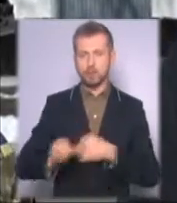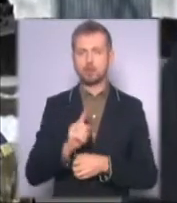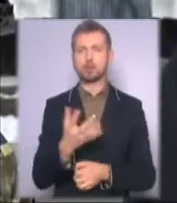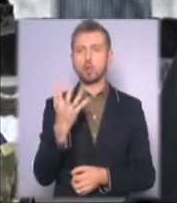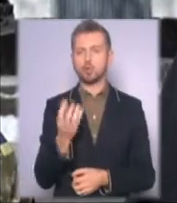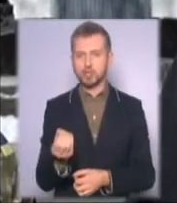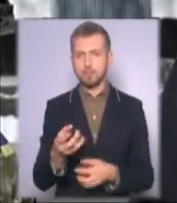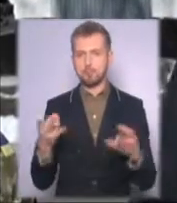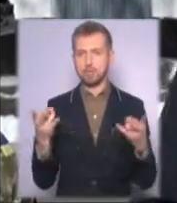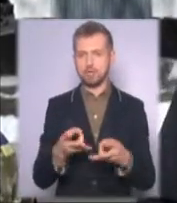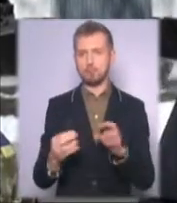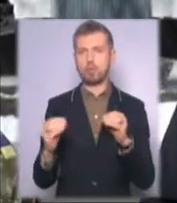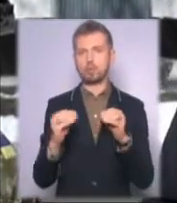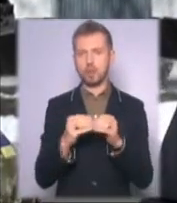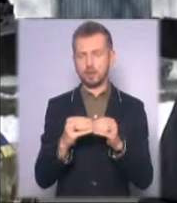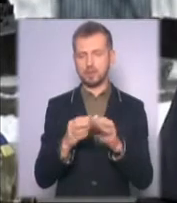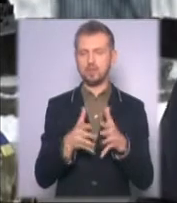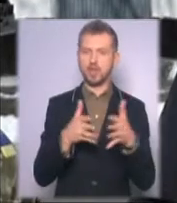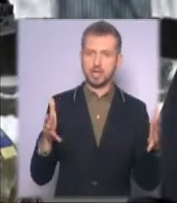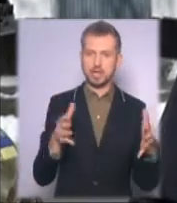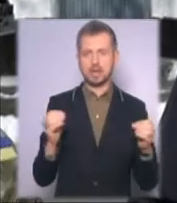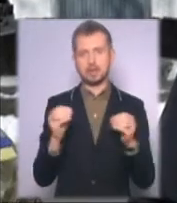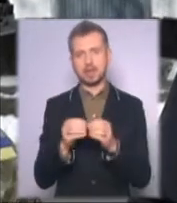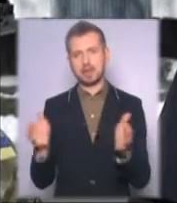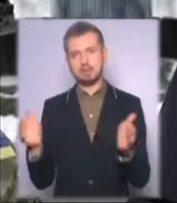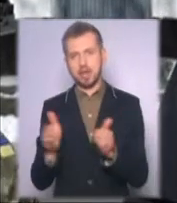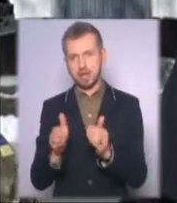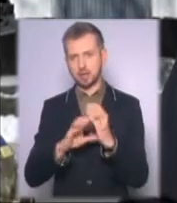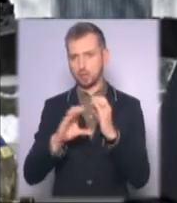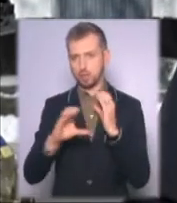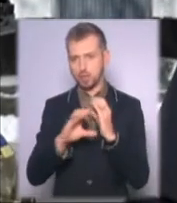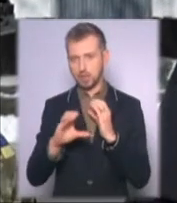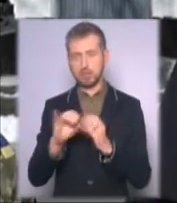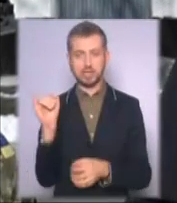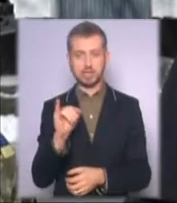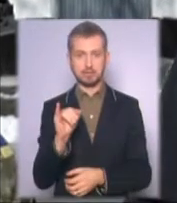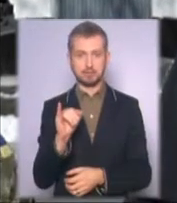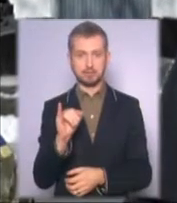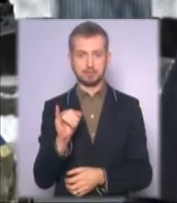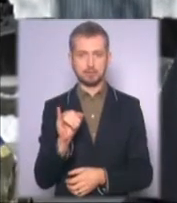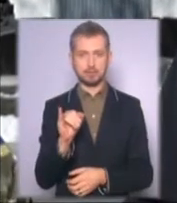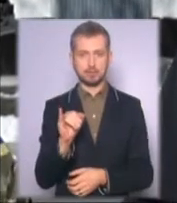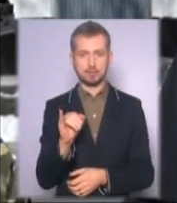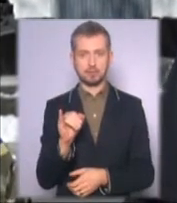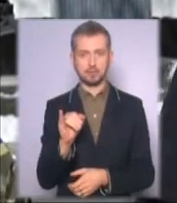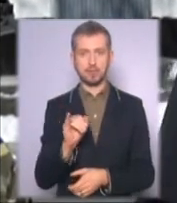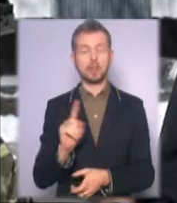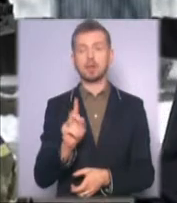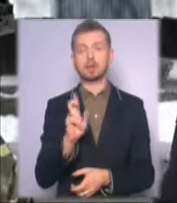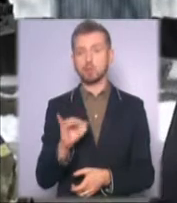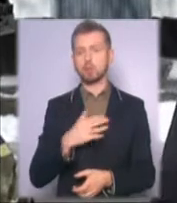потрібно 10 великих і 10 маленьких кунгів. І щоб